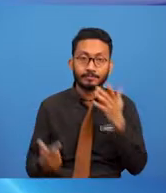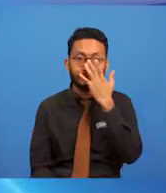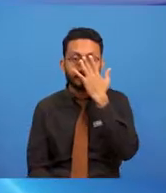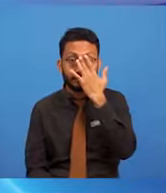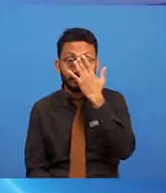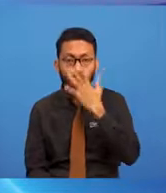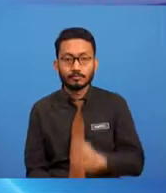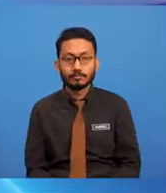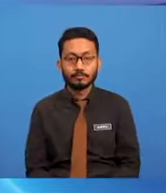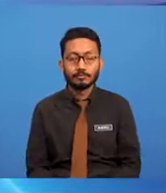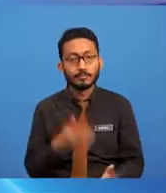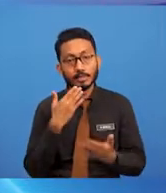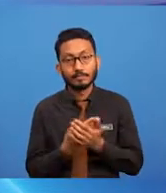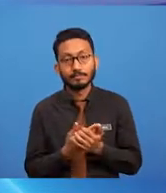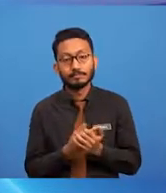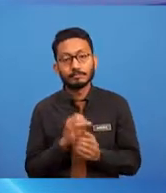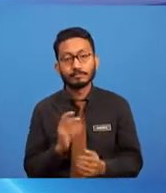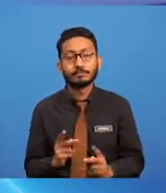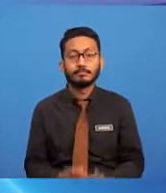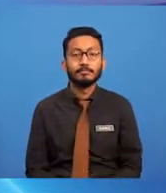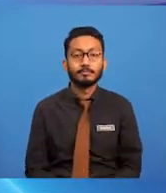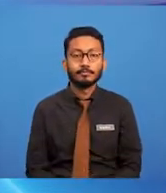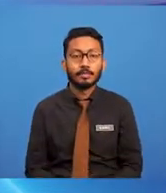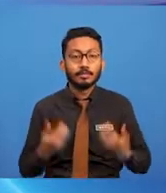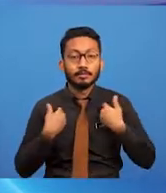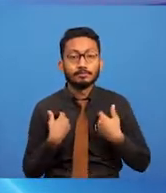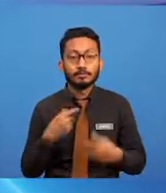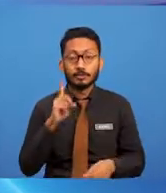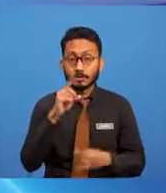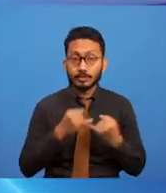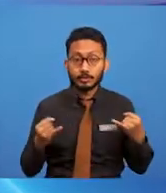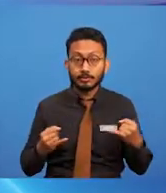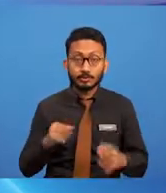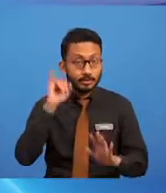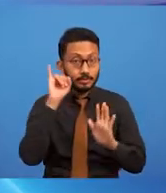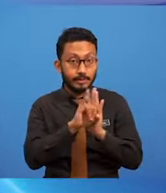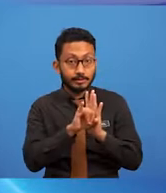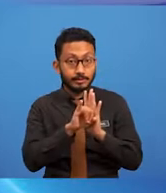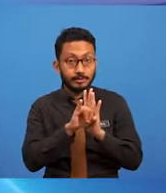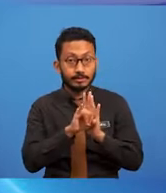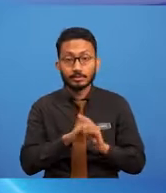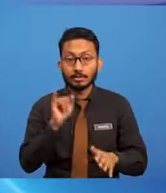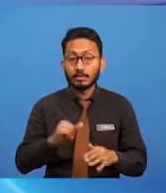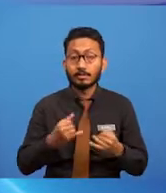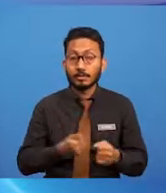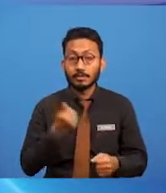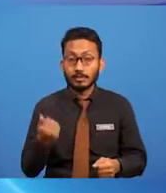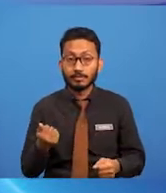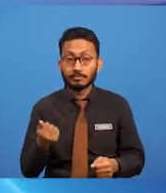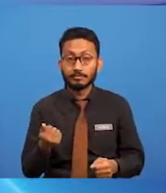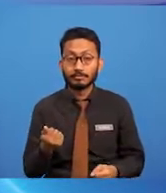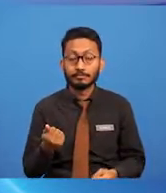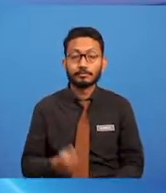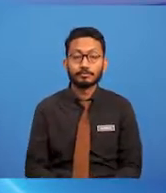Baik. Di sini, terdapat dua jenis imej iaitu imej